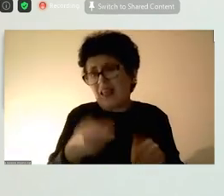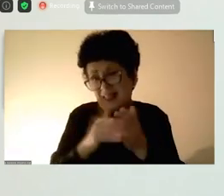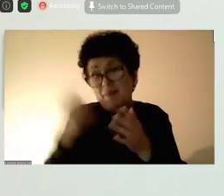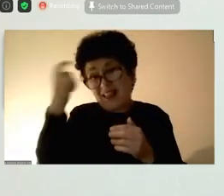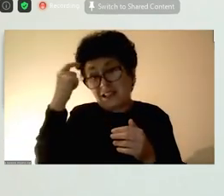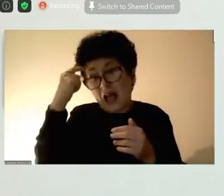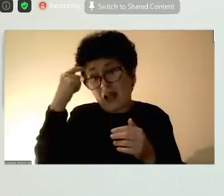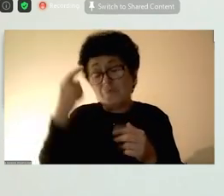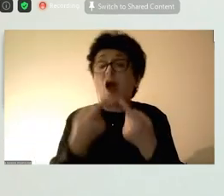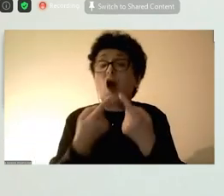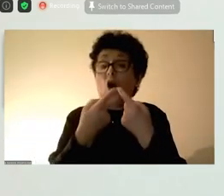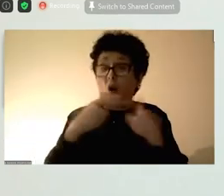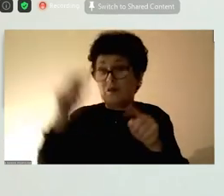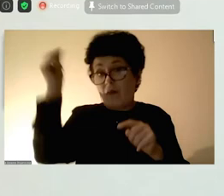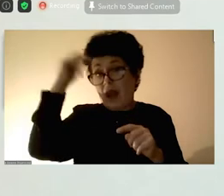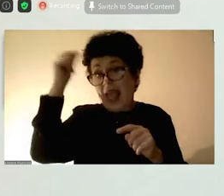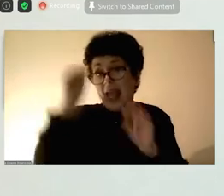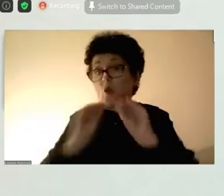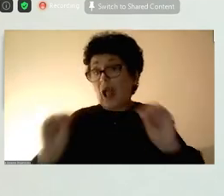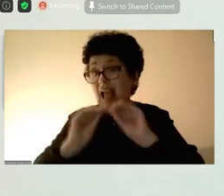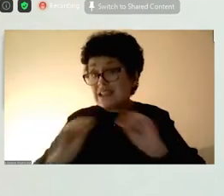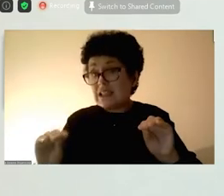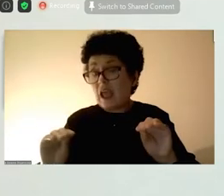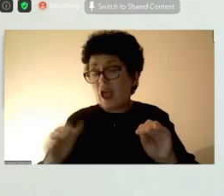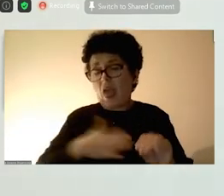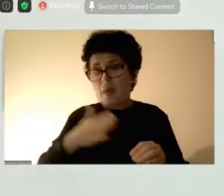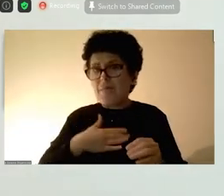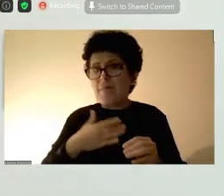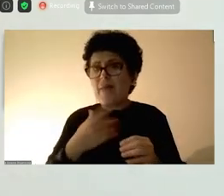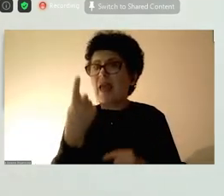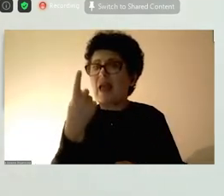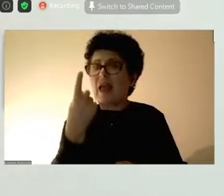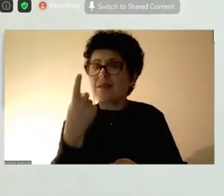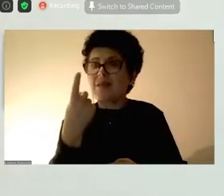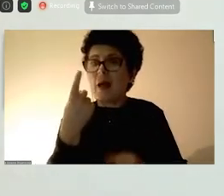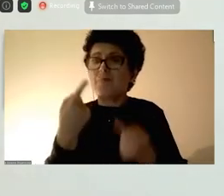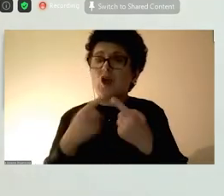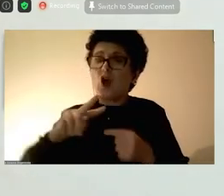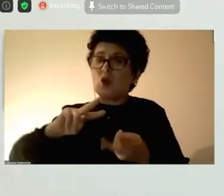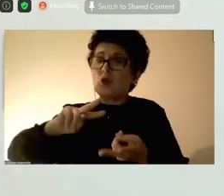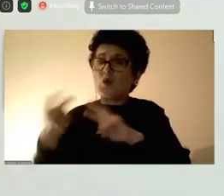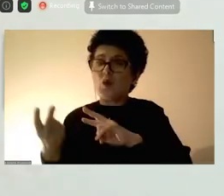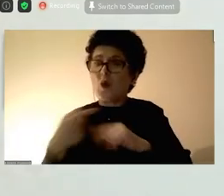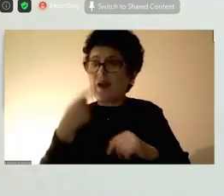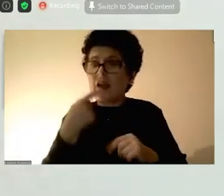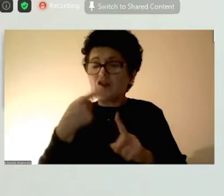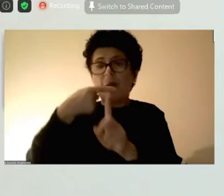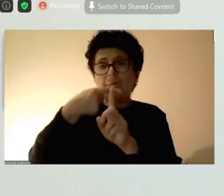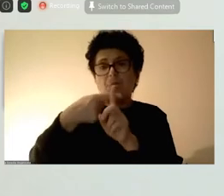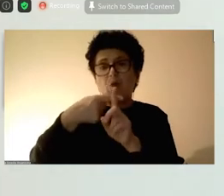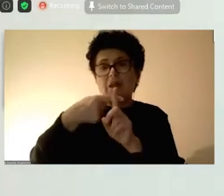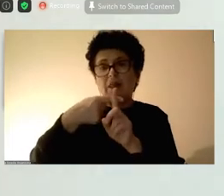освен што ги едуцираме, ние имаме една друга, да речам, позитивна